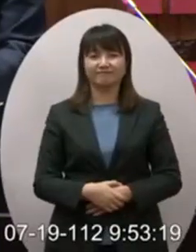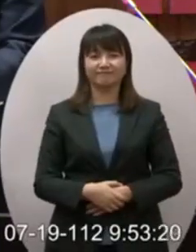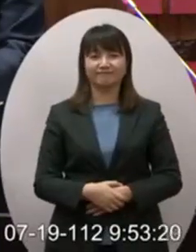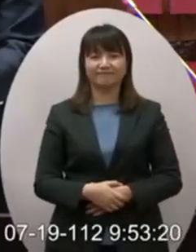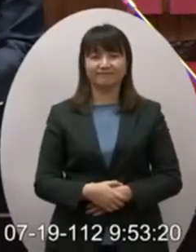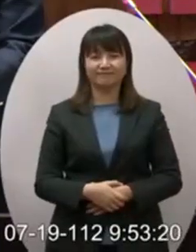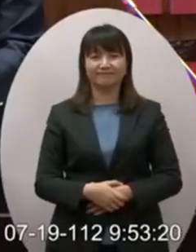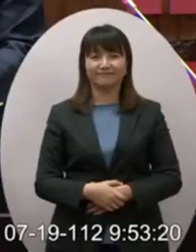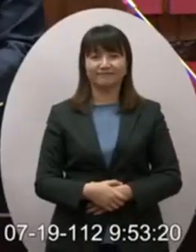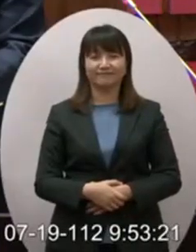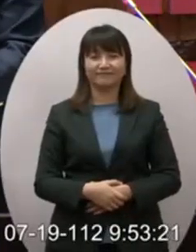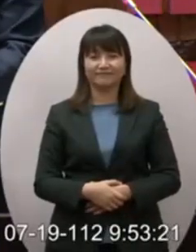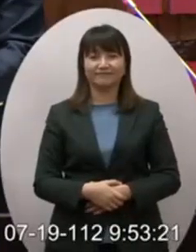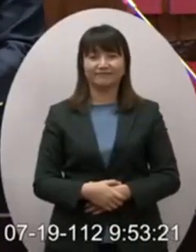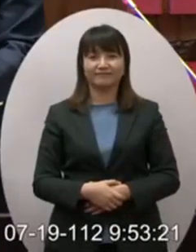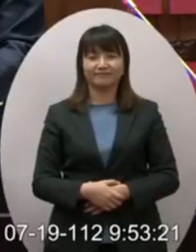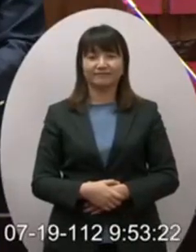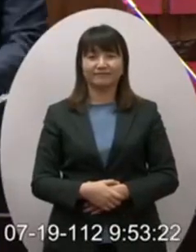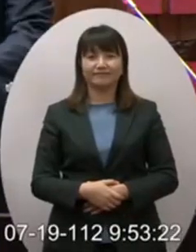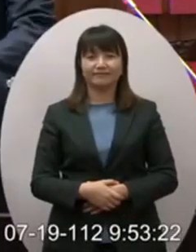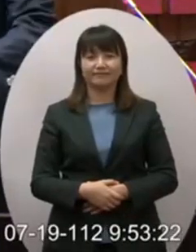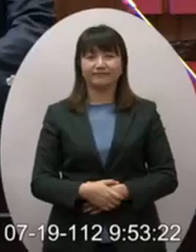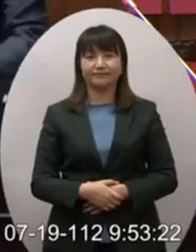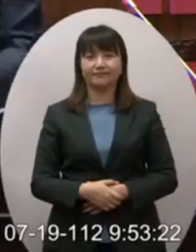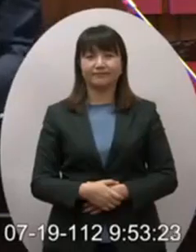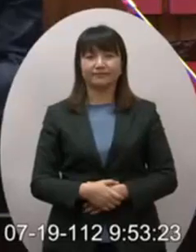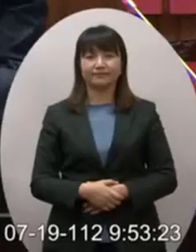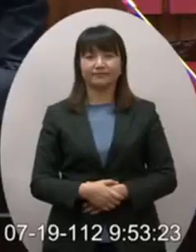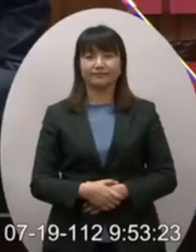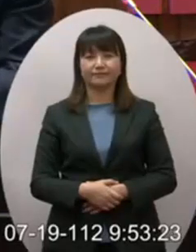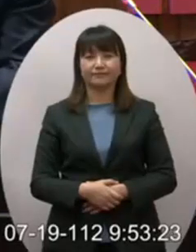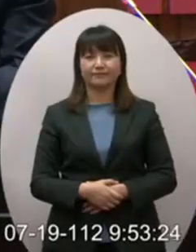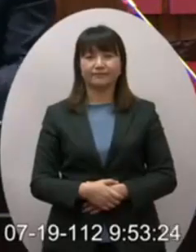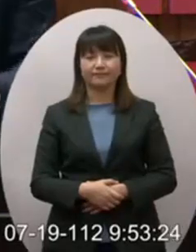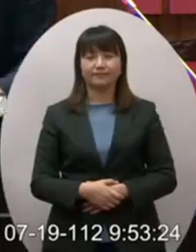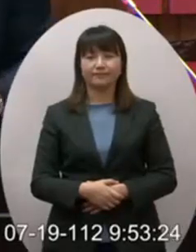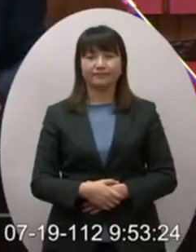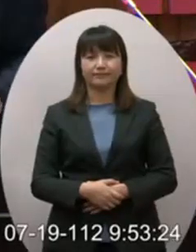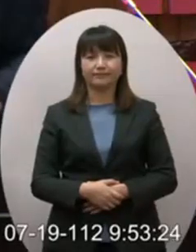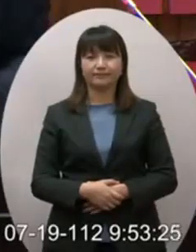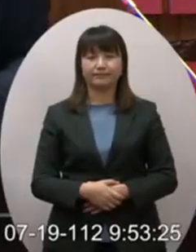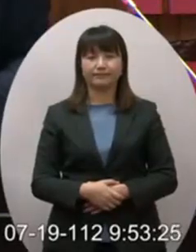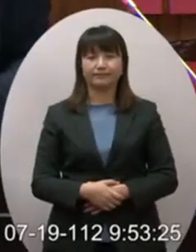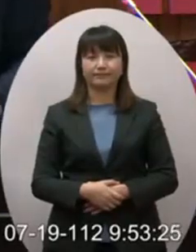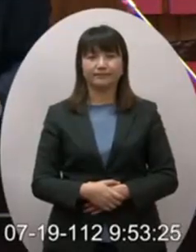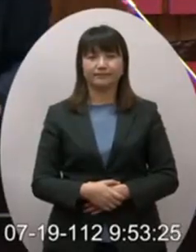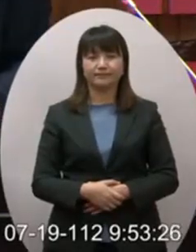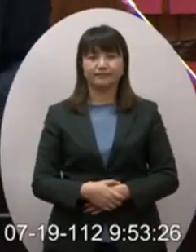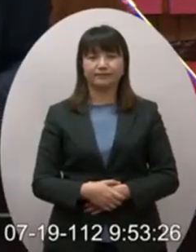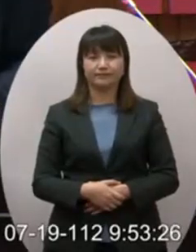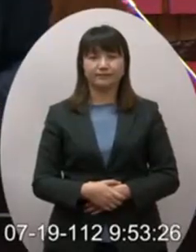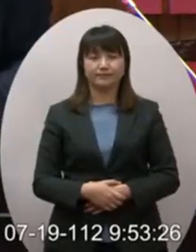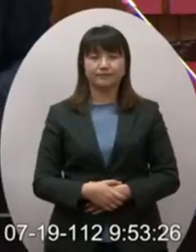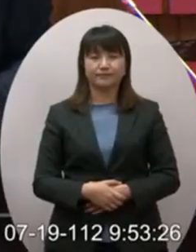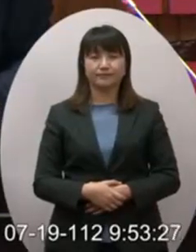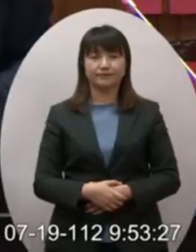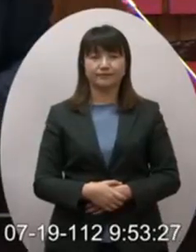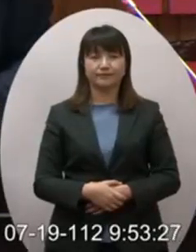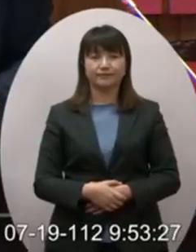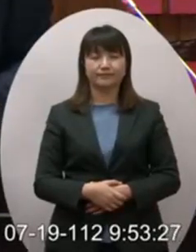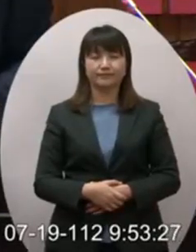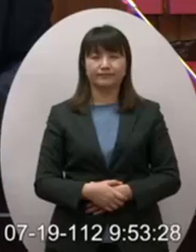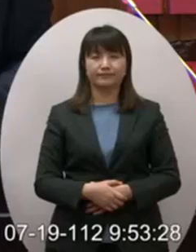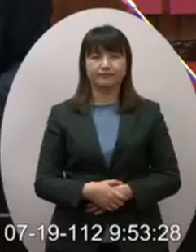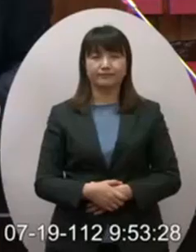謝謝你因為我要跟委員報告的就是說這一次的台美貿易倡議呢實際上就是為了雙方國家